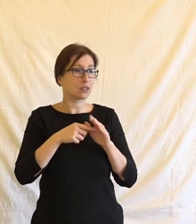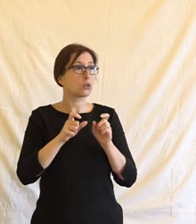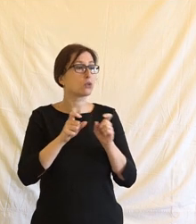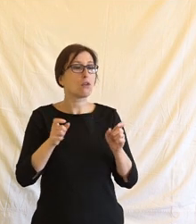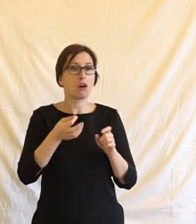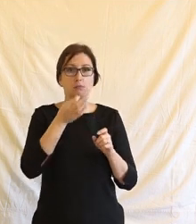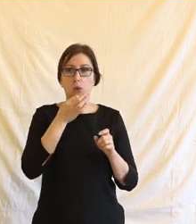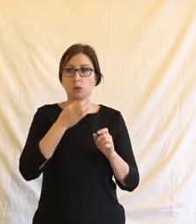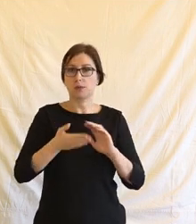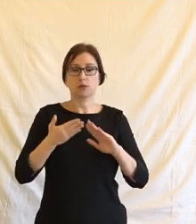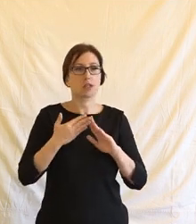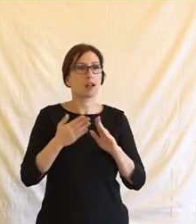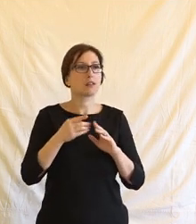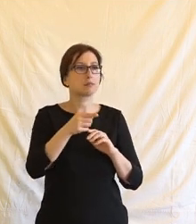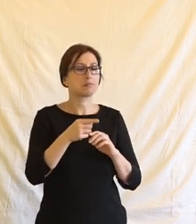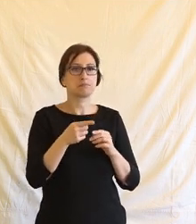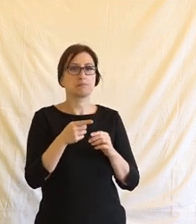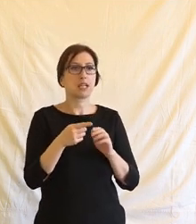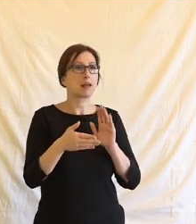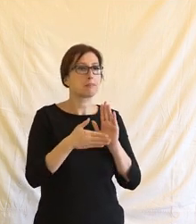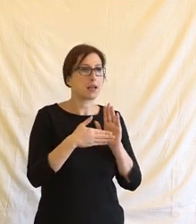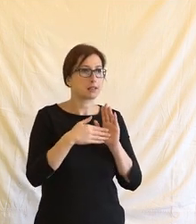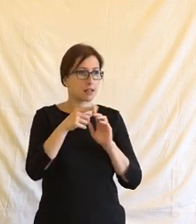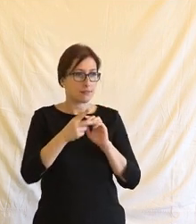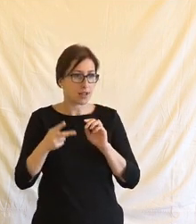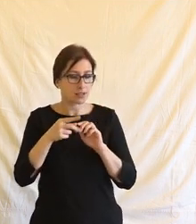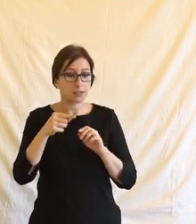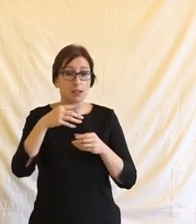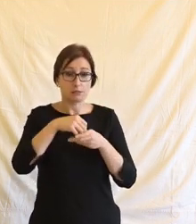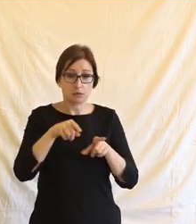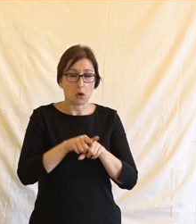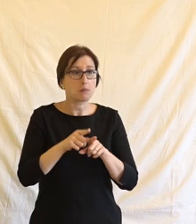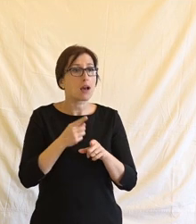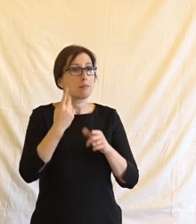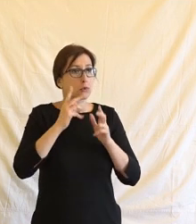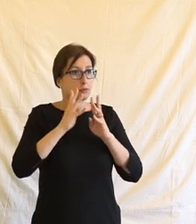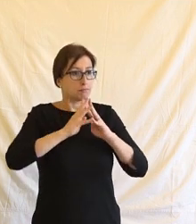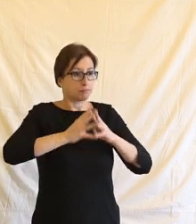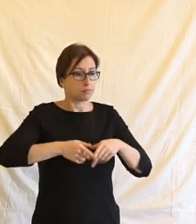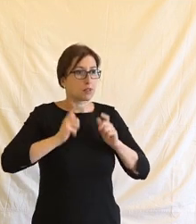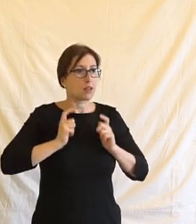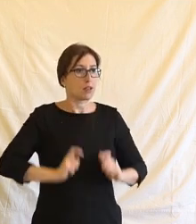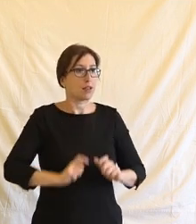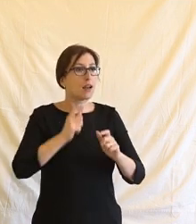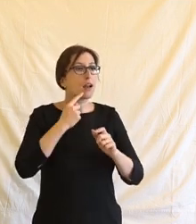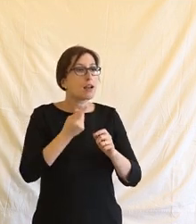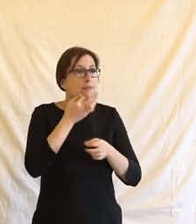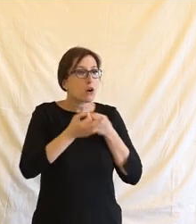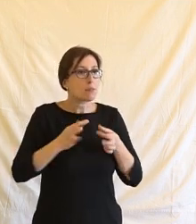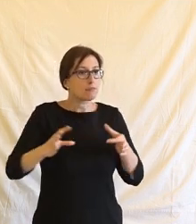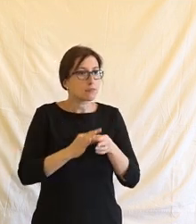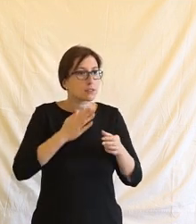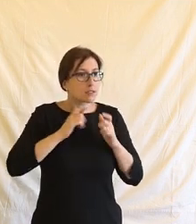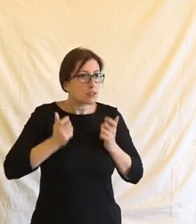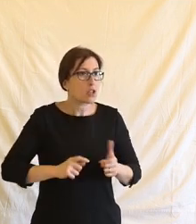pokud se třeba bavíme o metaverzu, tak tam budou biometrické data zpracovávána tak, jako jsou dnes